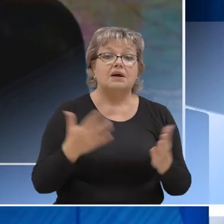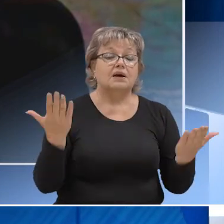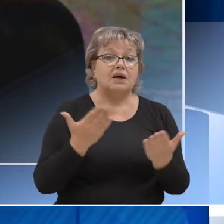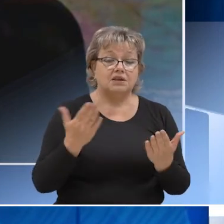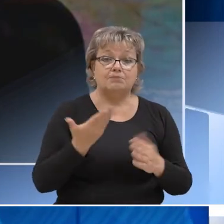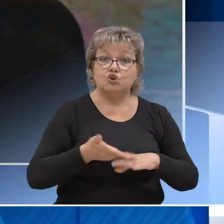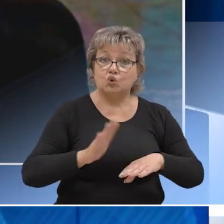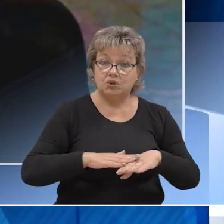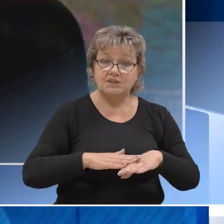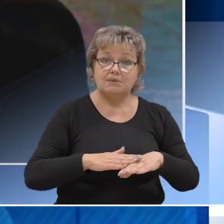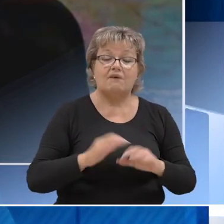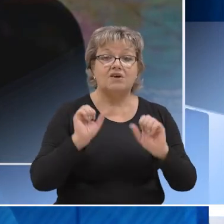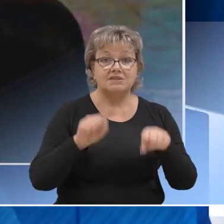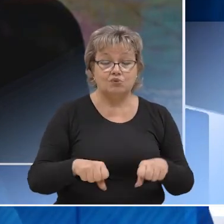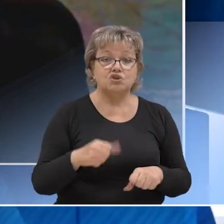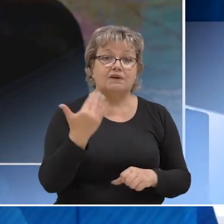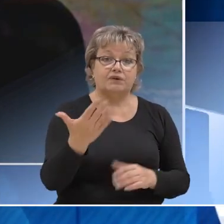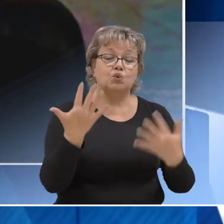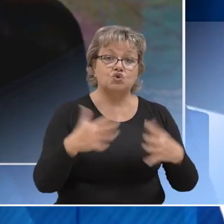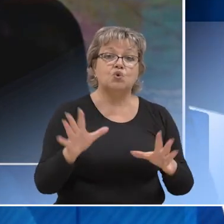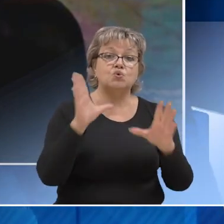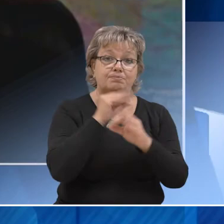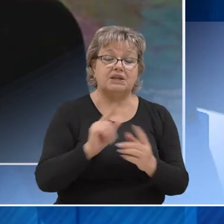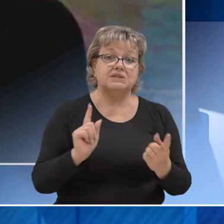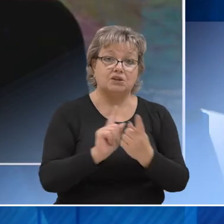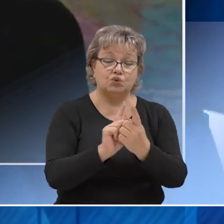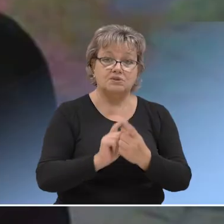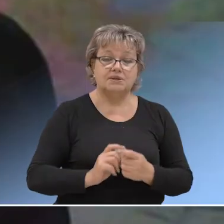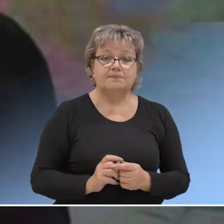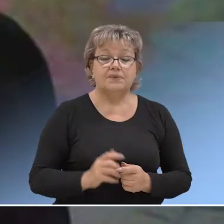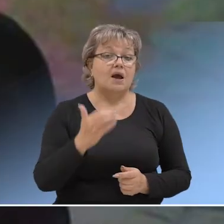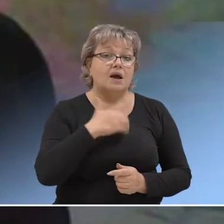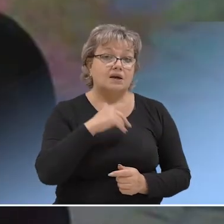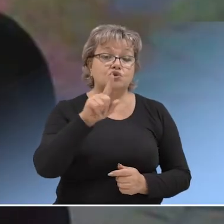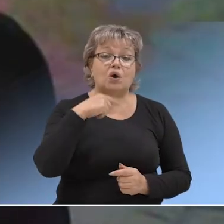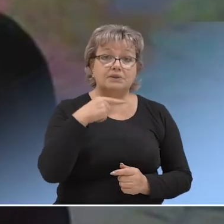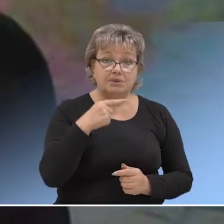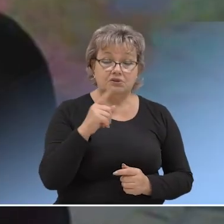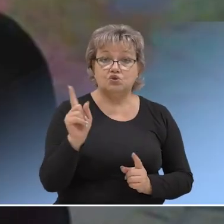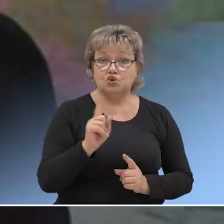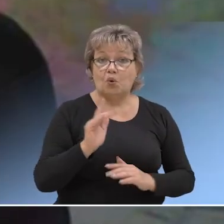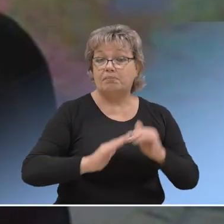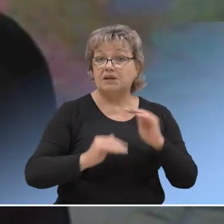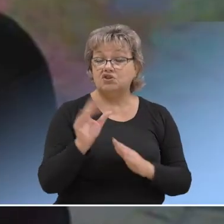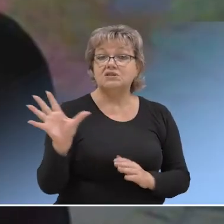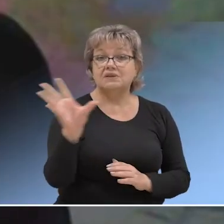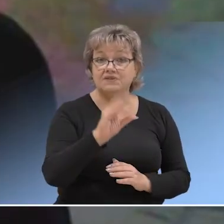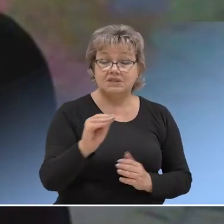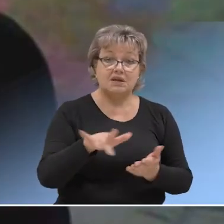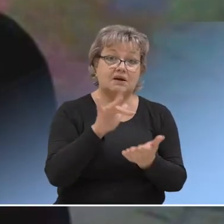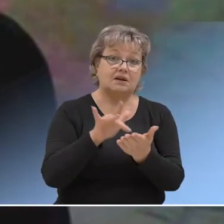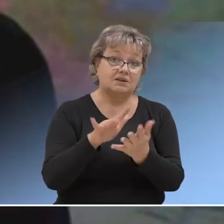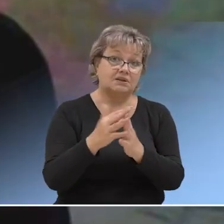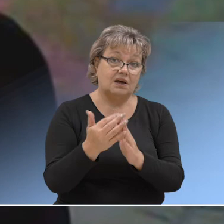с какими трудностями, возможно, вы уже успели столкнуться? Хочу отметить, что практически все